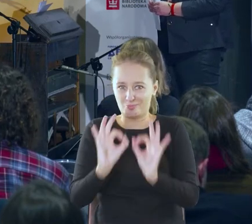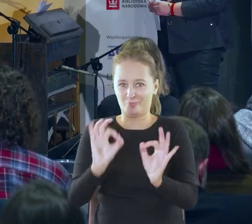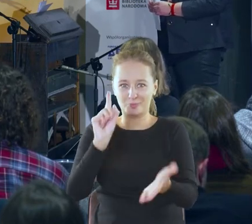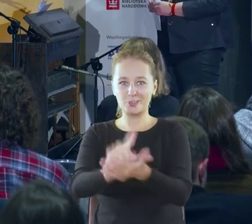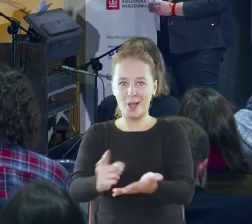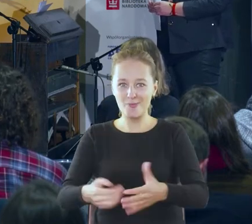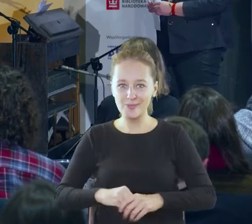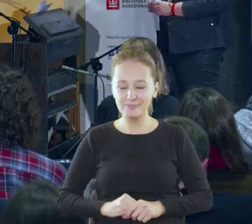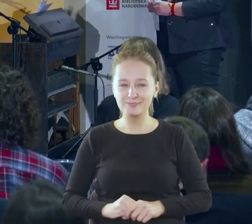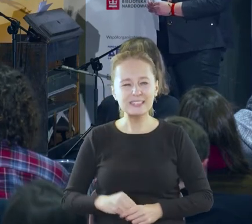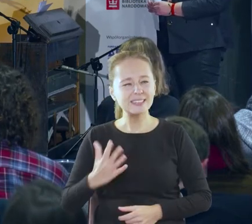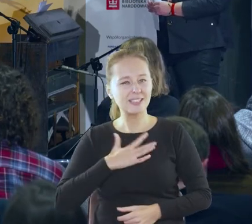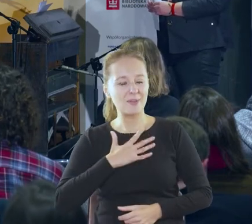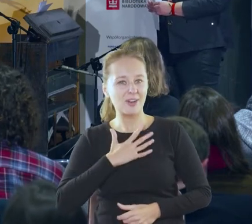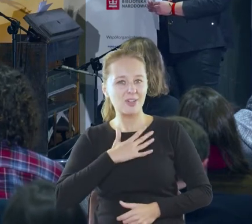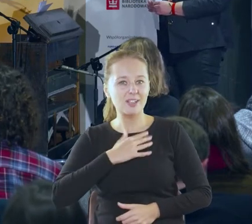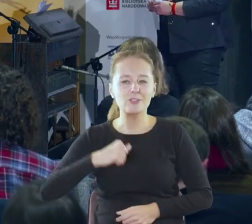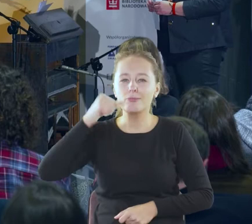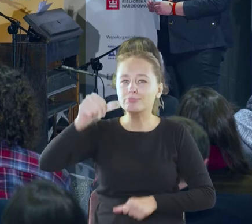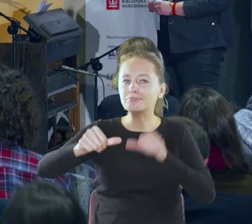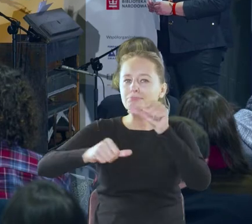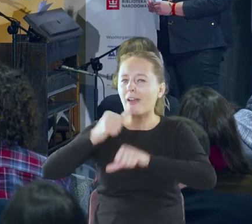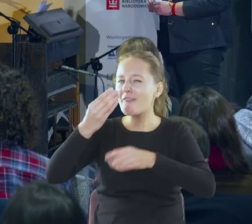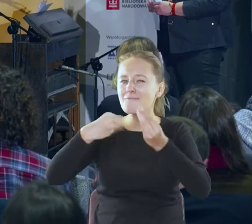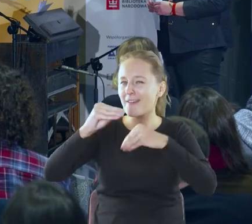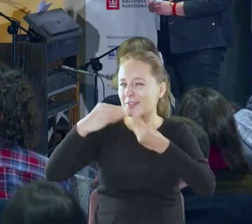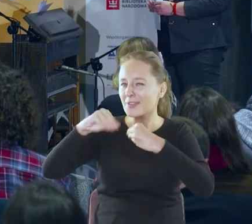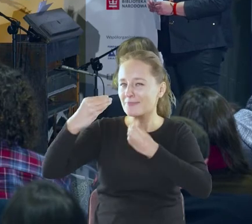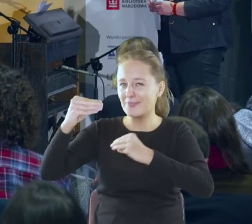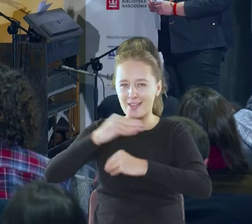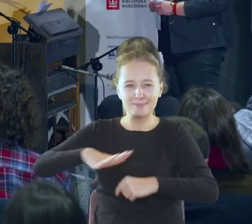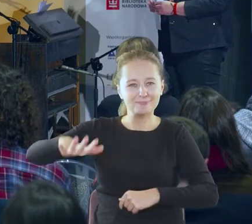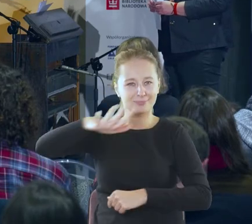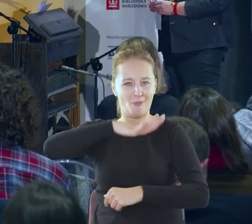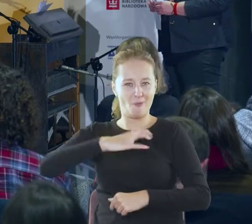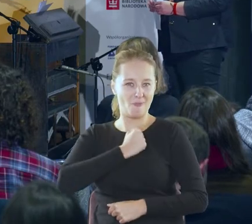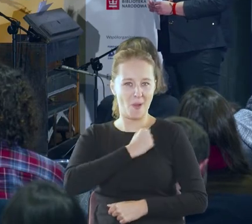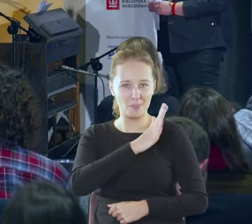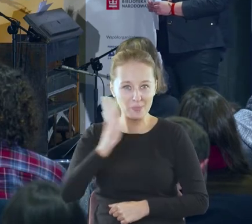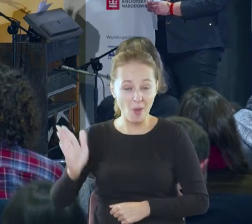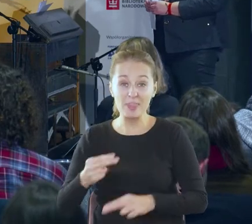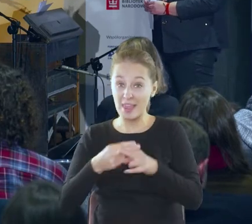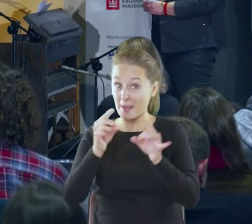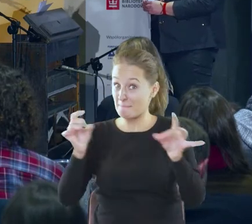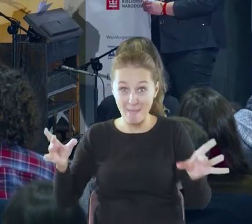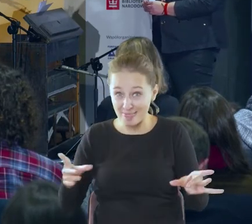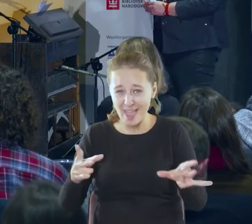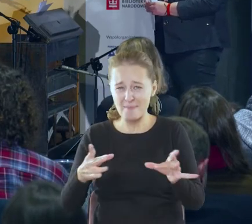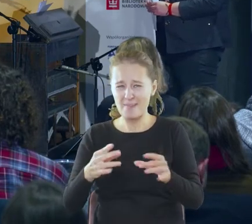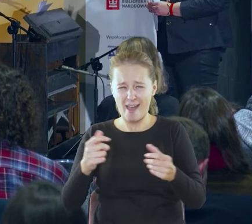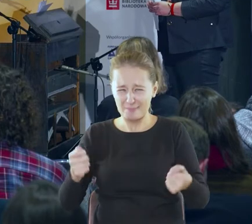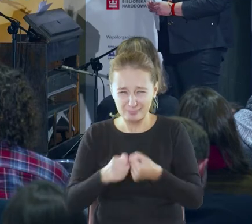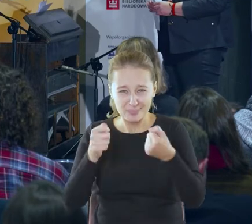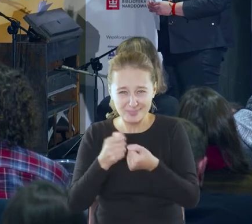Także mam wrażenie w ogóle, że z roku na rok coraz więcej się dzieje wokół Noc Bibliotek. Pandemia jej właśnie nie zmogła, nie